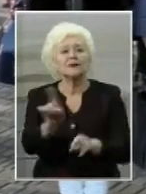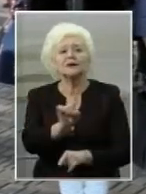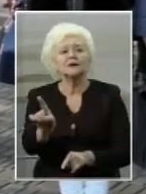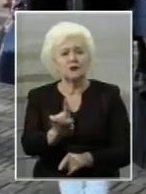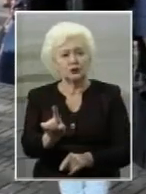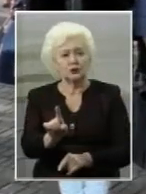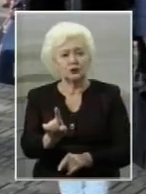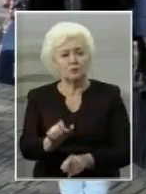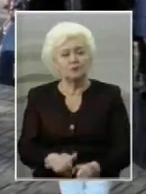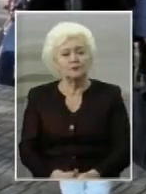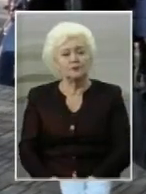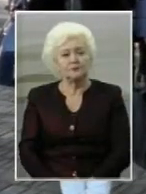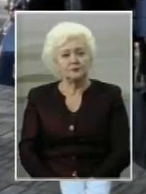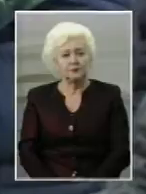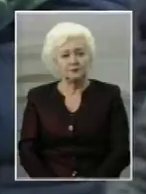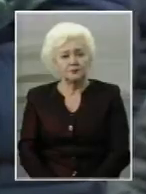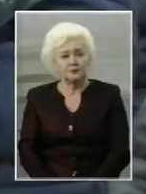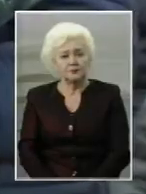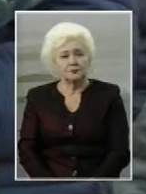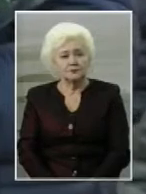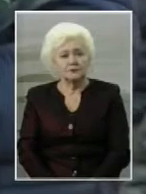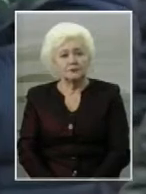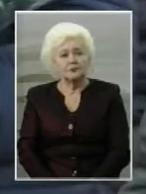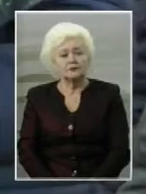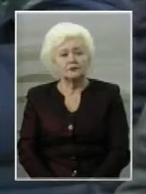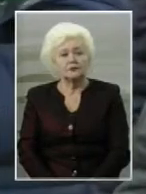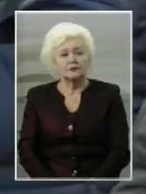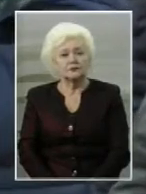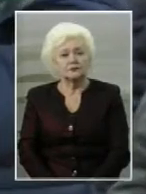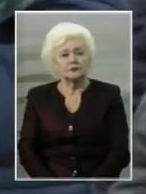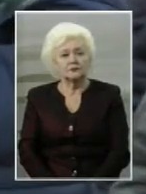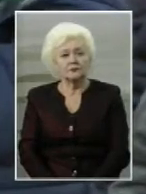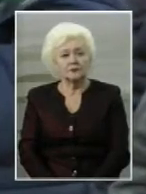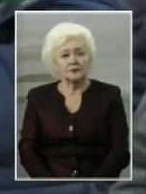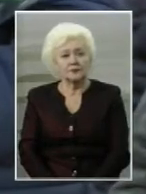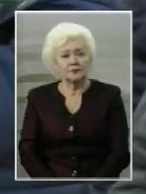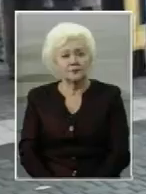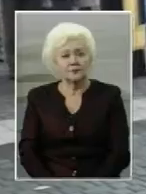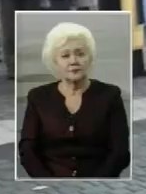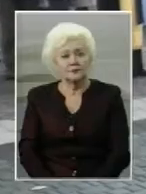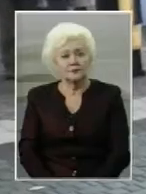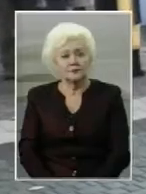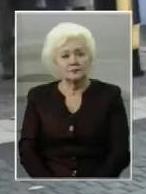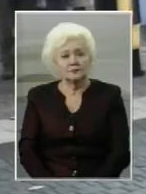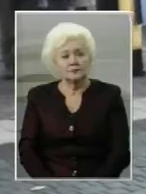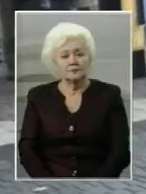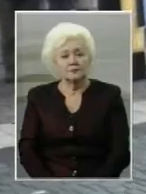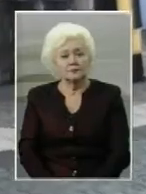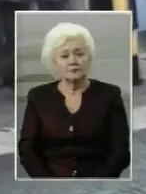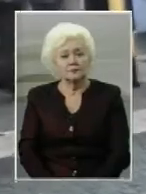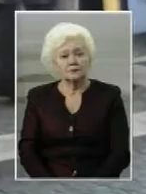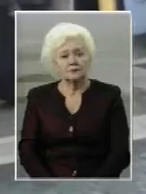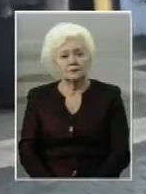Музей бурганський повідомлення на ряту львів, вчасник,